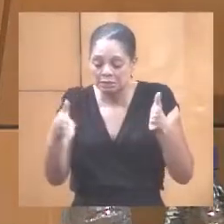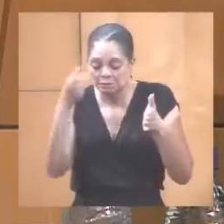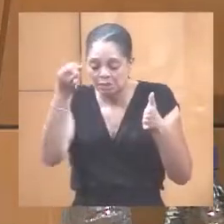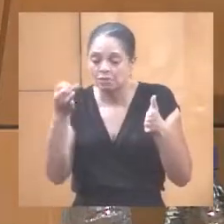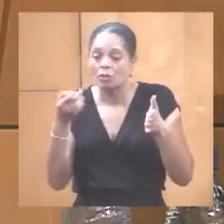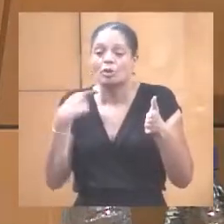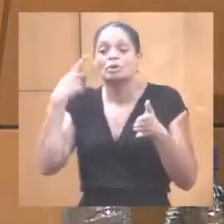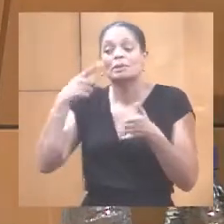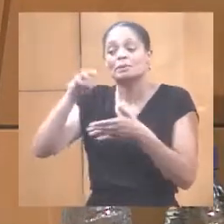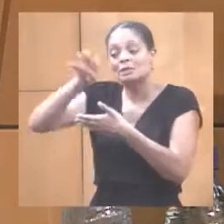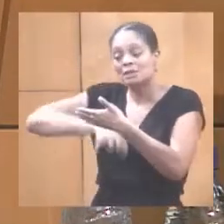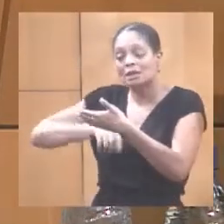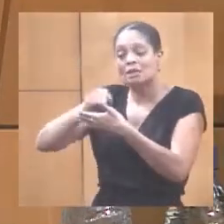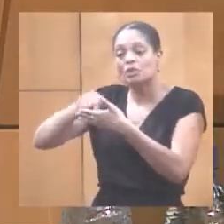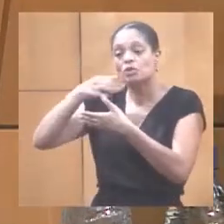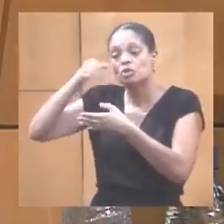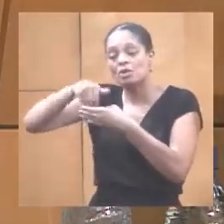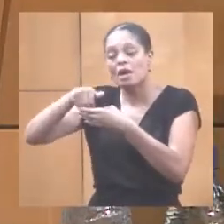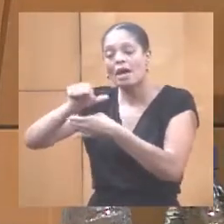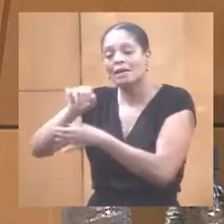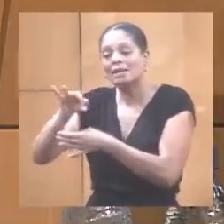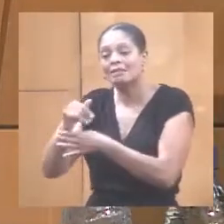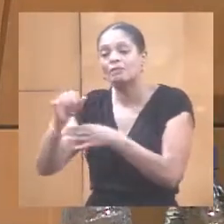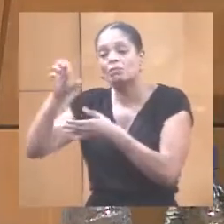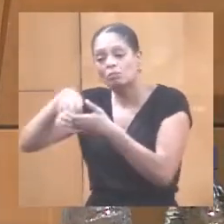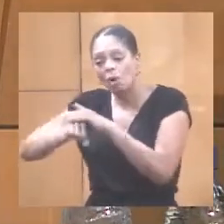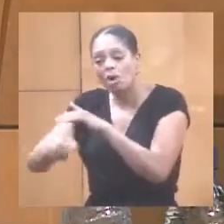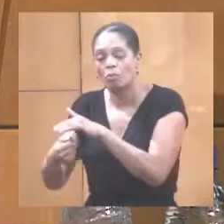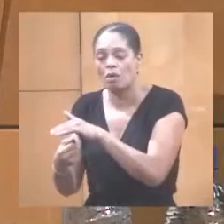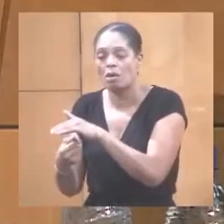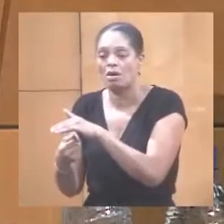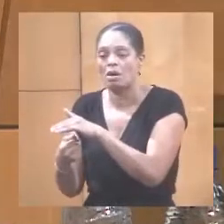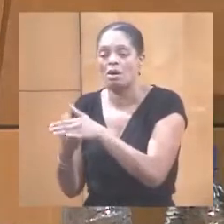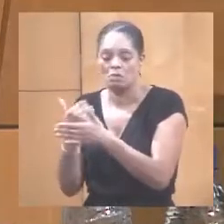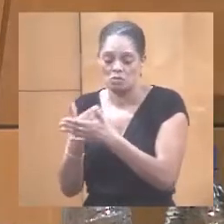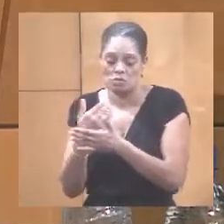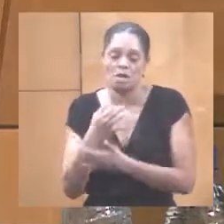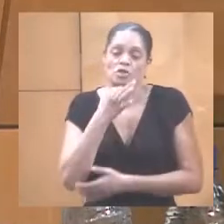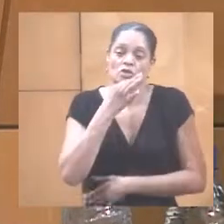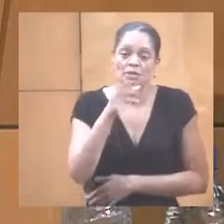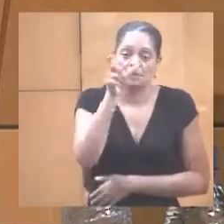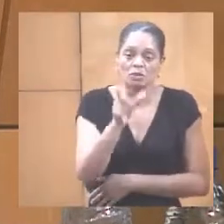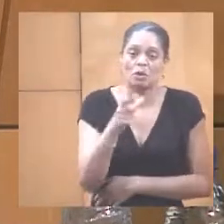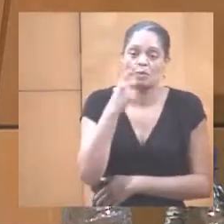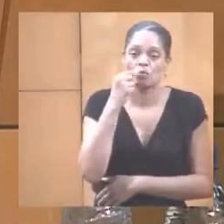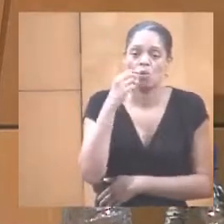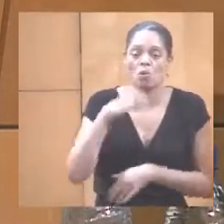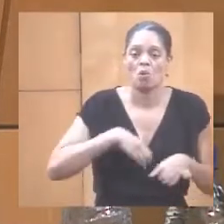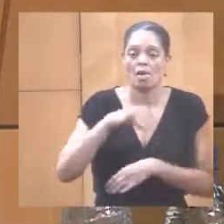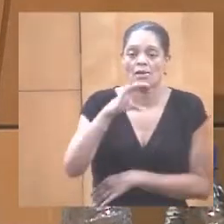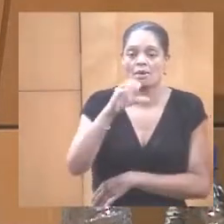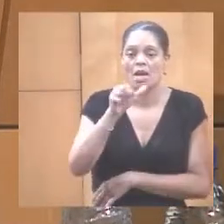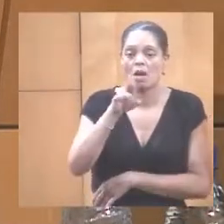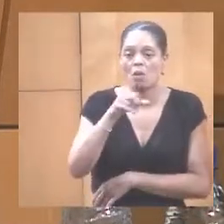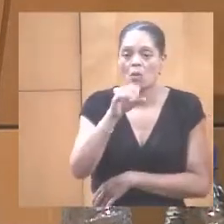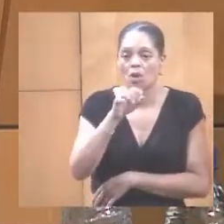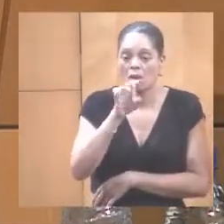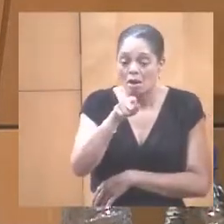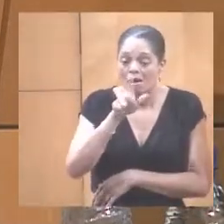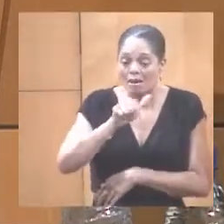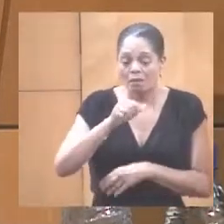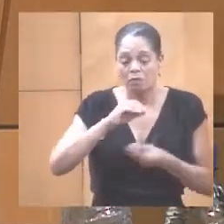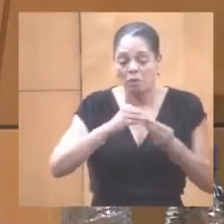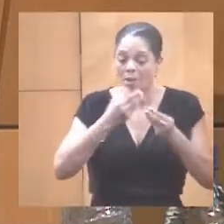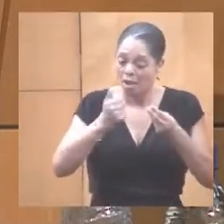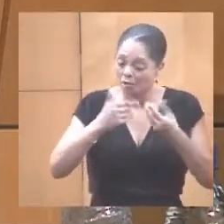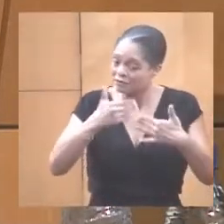l'AIF Pôle emploi, mais pas de celui de CTM. Donc, je rassure mon collègue Carole, ce problème a déjà des solutions, et il faut